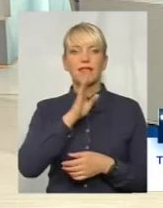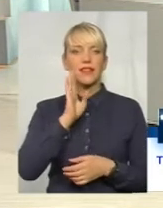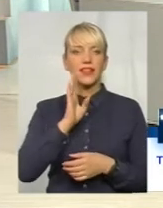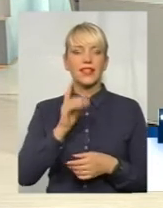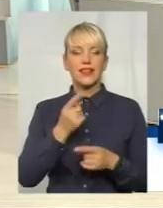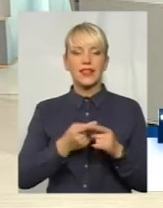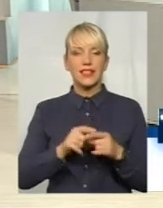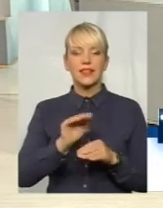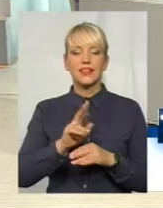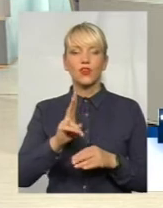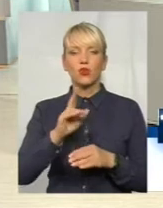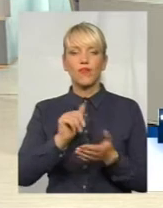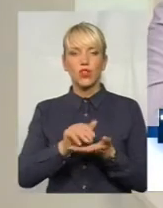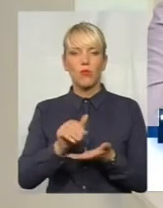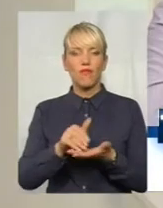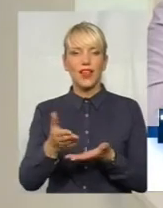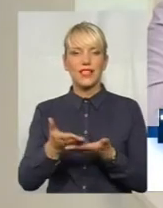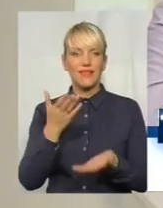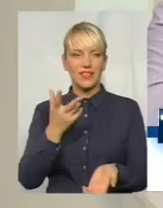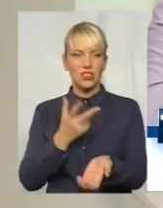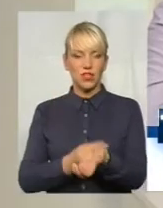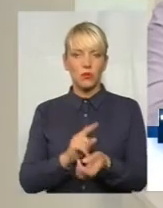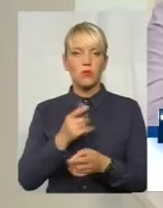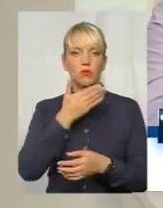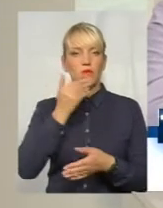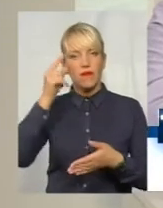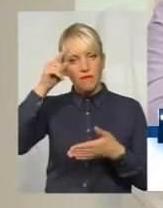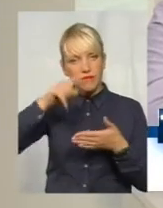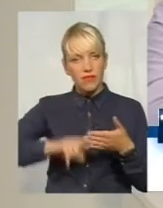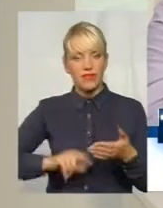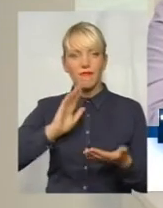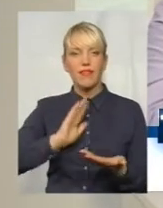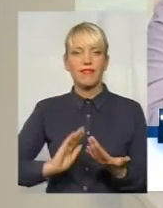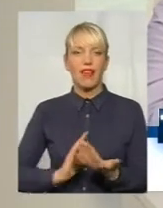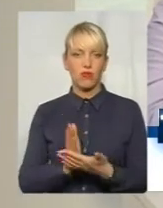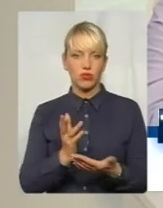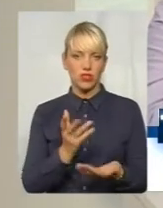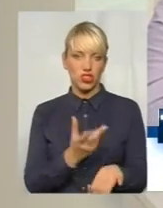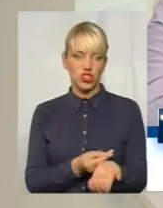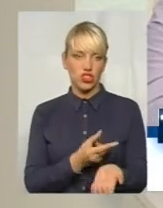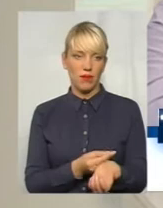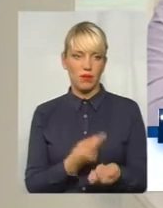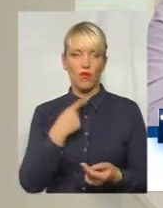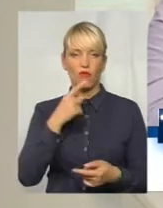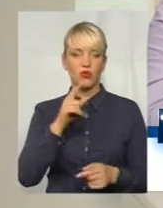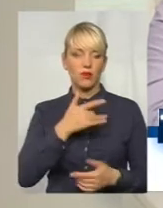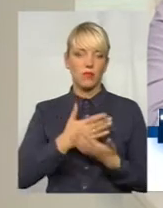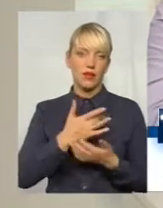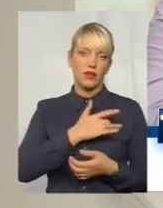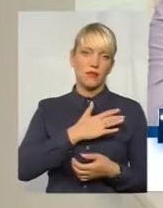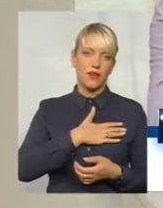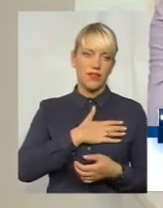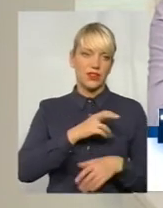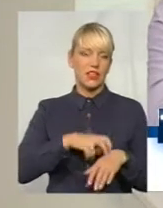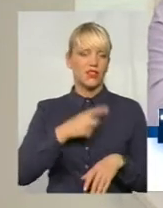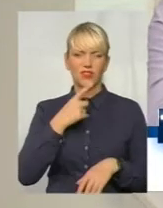тому що немає довіри до якості вакцин. Зокрема, там, говорять, що в приватних розмовах лікаріка, ні, краще